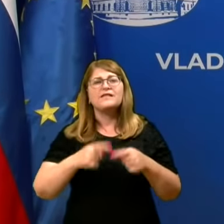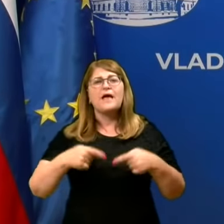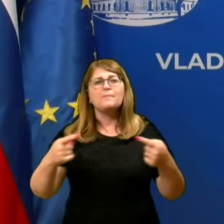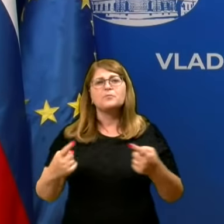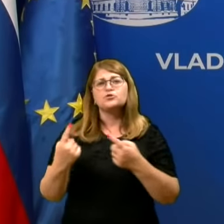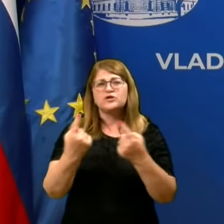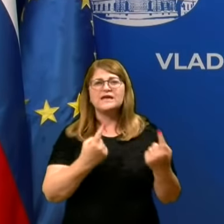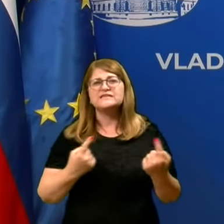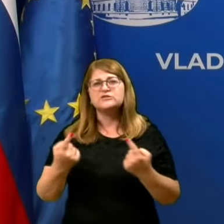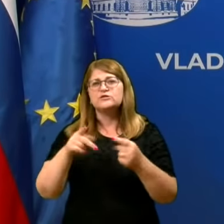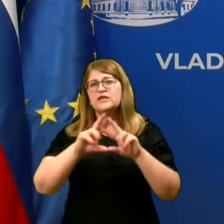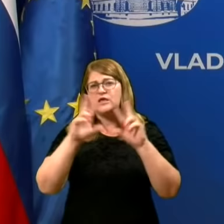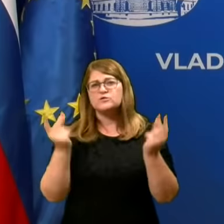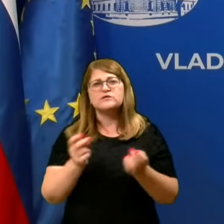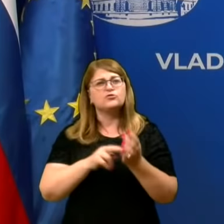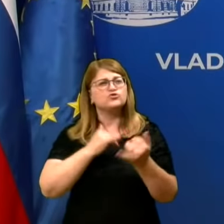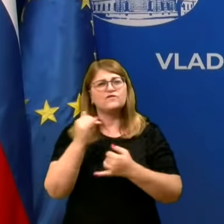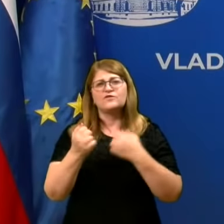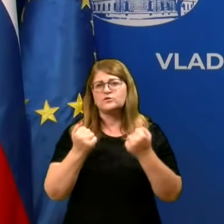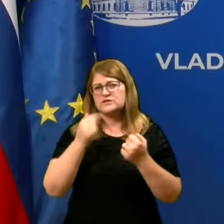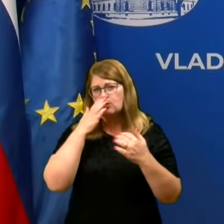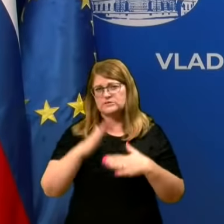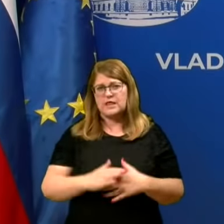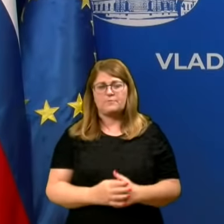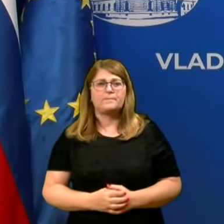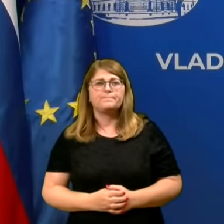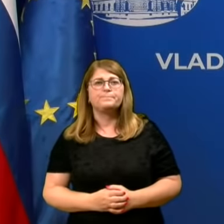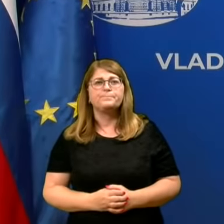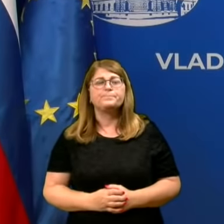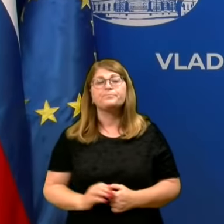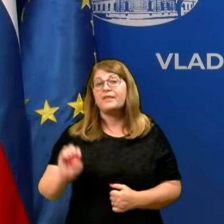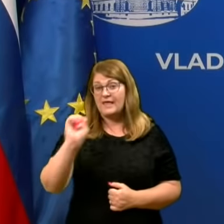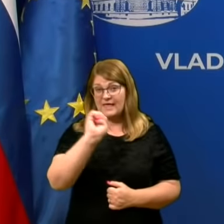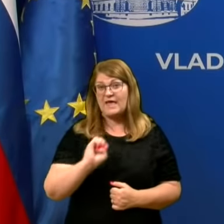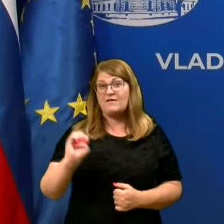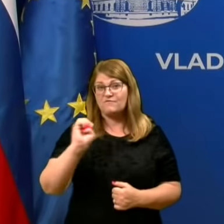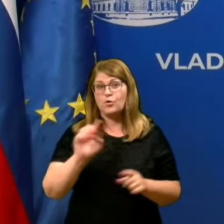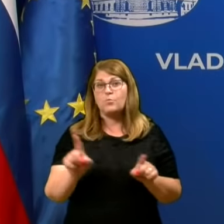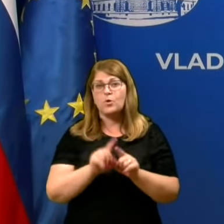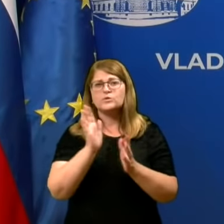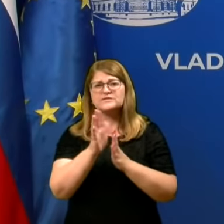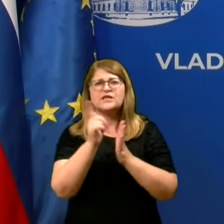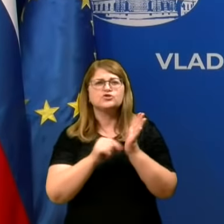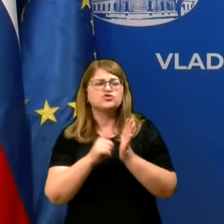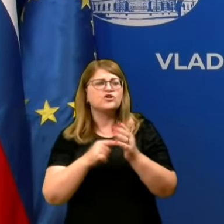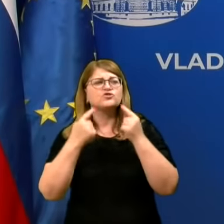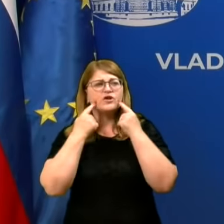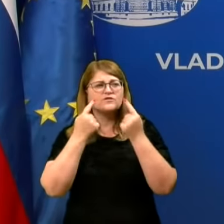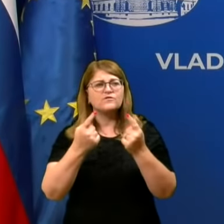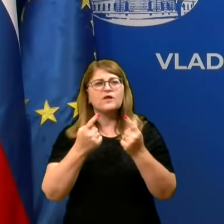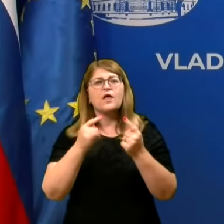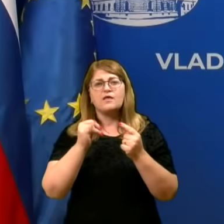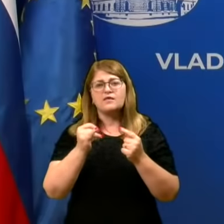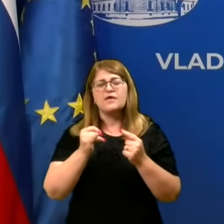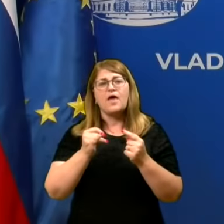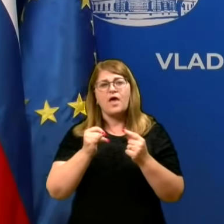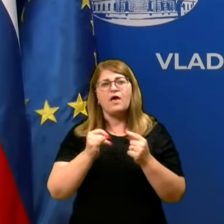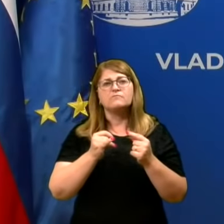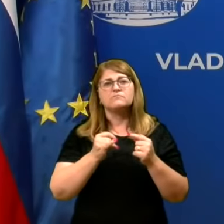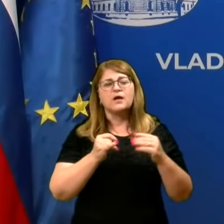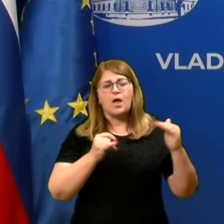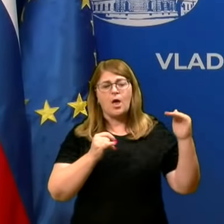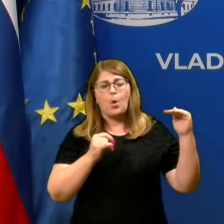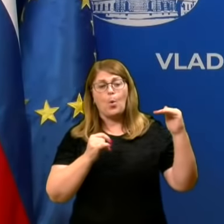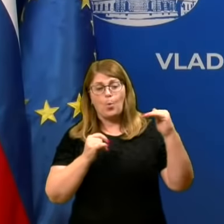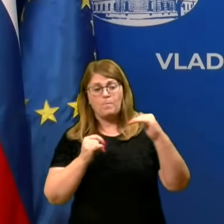situacija, ki je v svetu še vedno zelo resna. Evropa, kako ste že večkrat videli v teh prezentacijah, trend v upadanju in potem neko